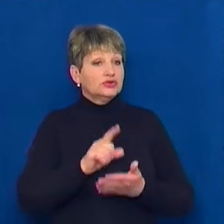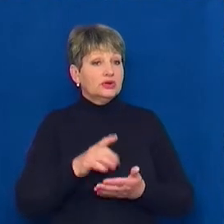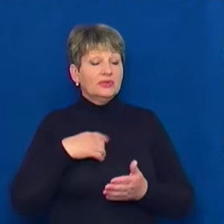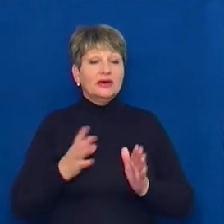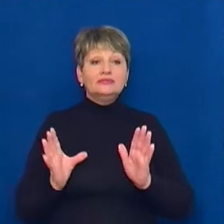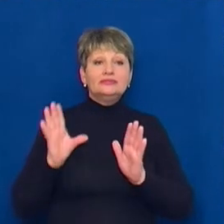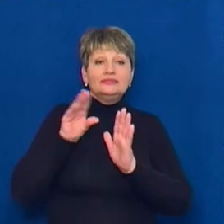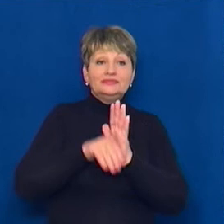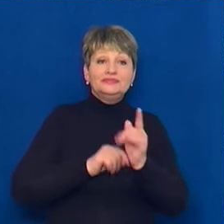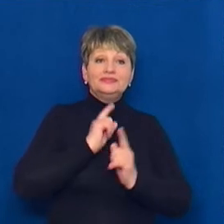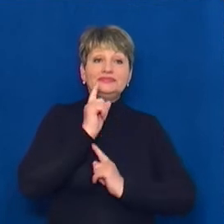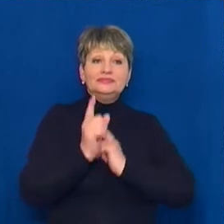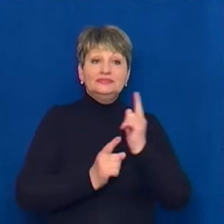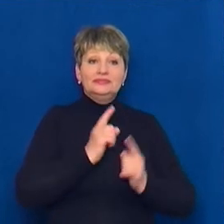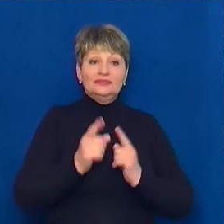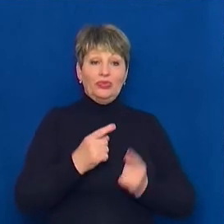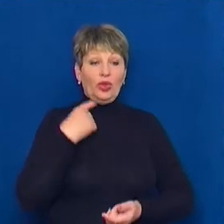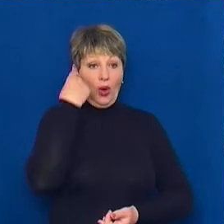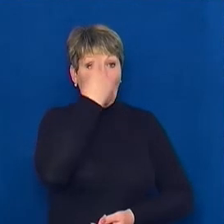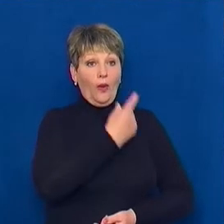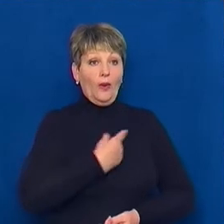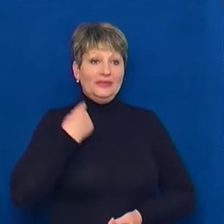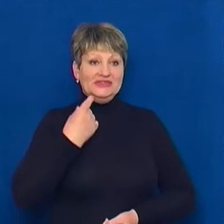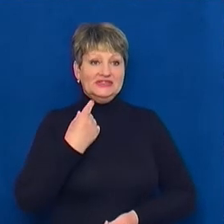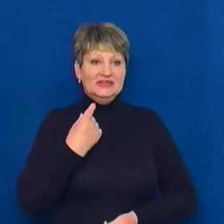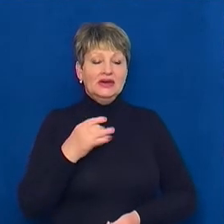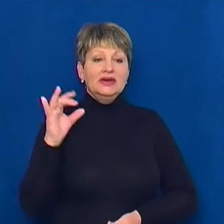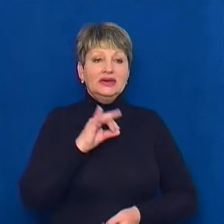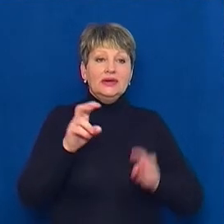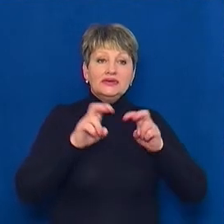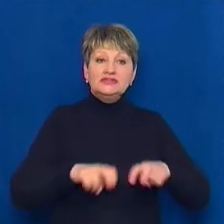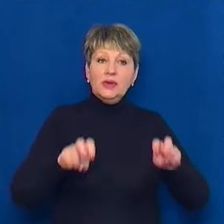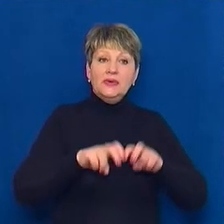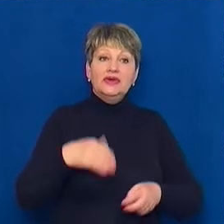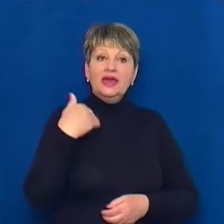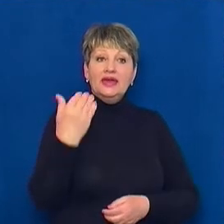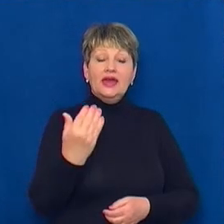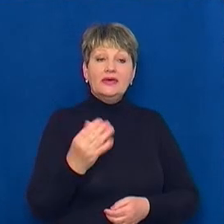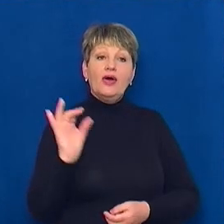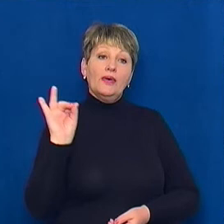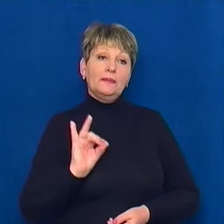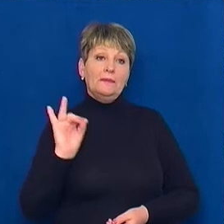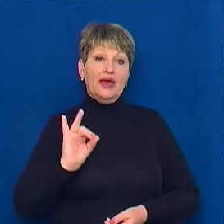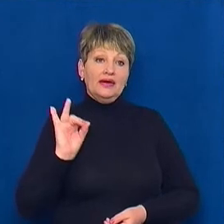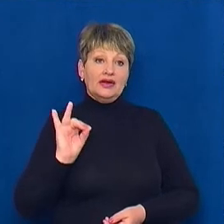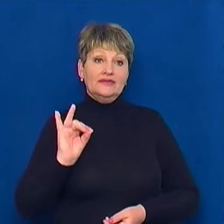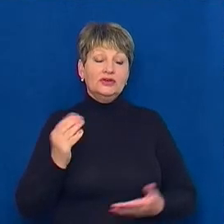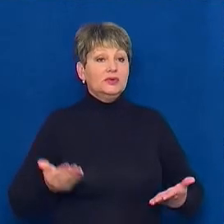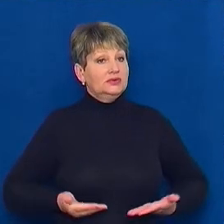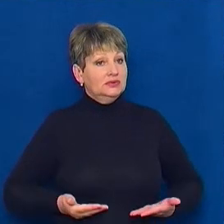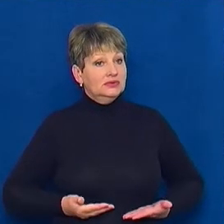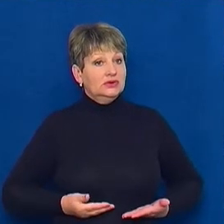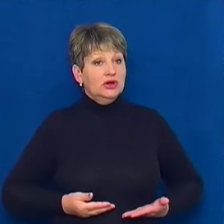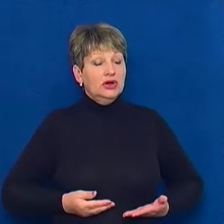в образ і дослідити її біографію та зуміти